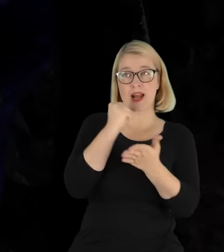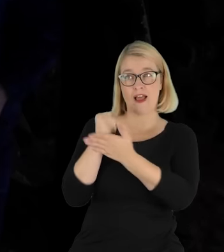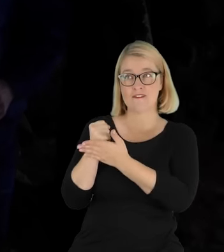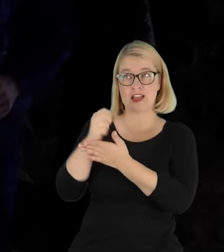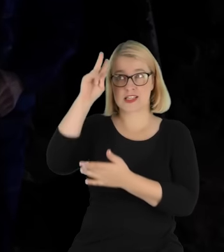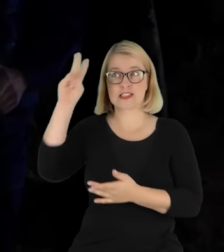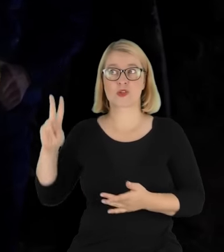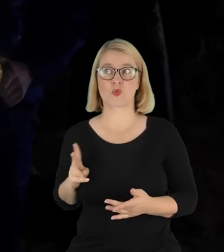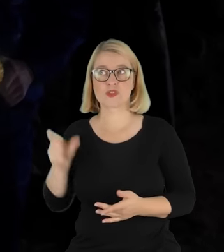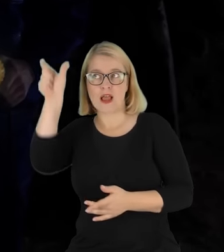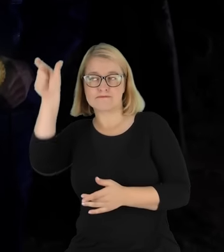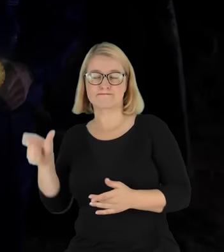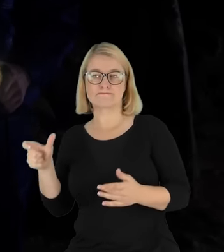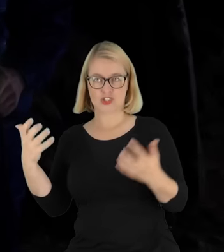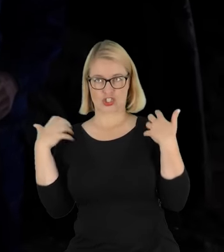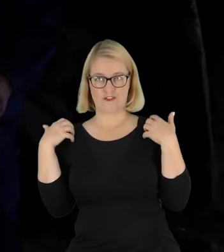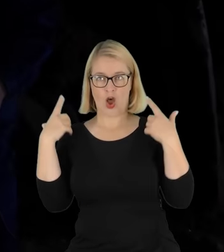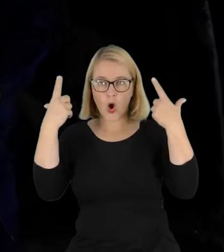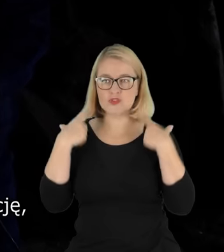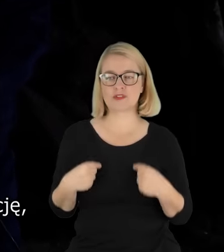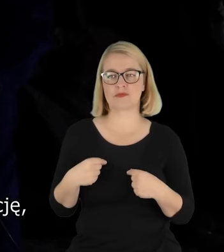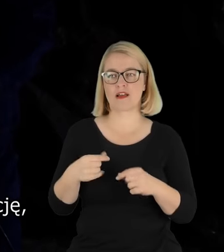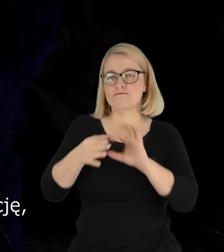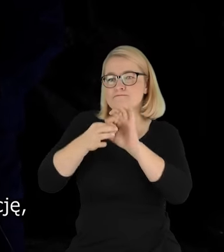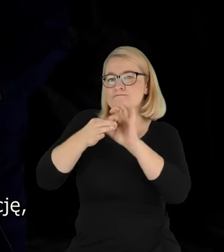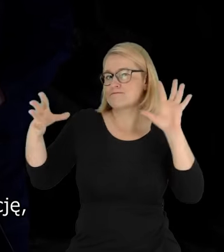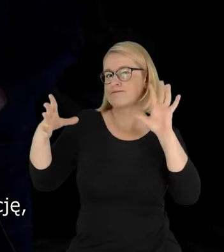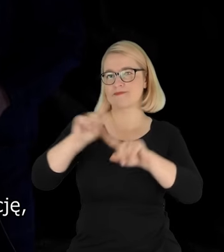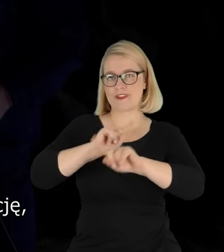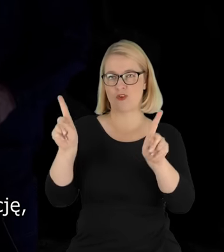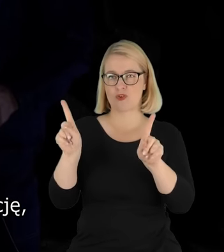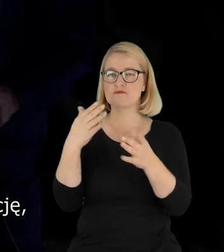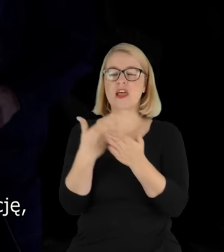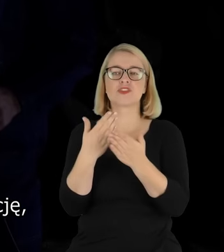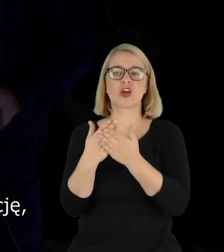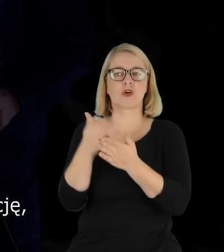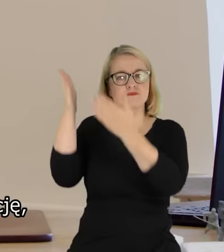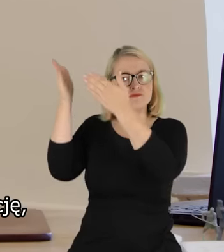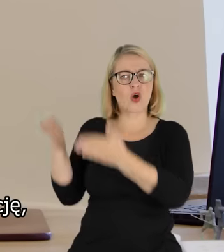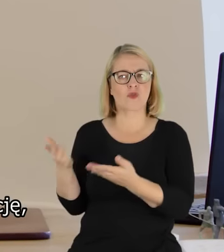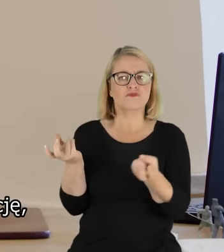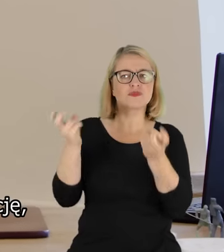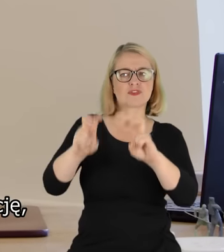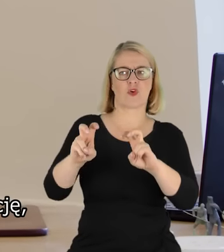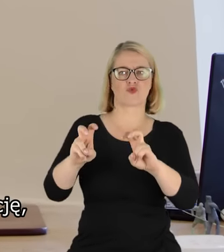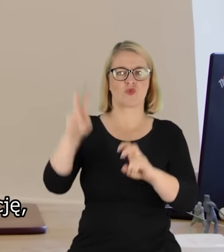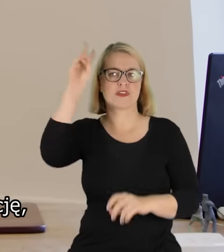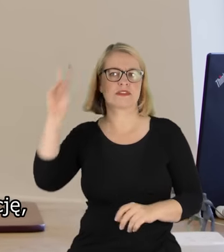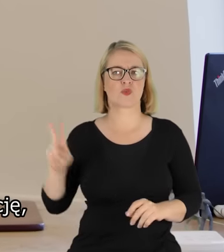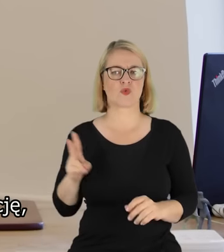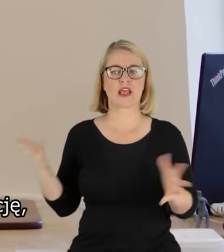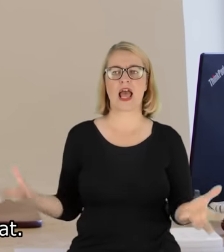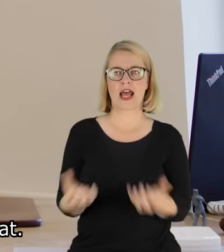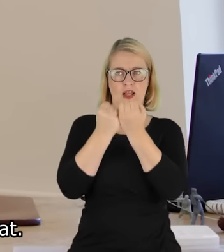fizycznej osoby, rozdzielić. Ponieważ to on stworzył tą instytucję, żeby ratować to